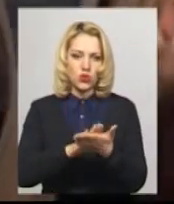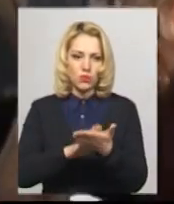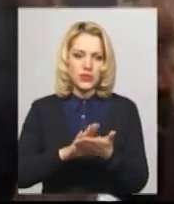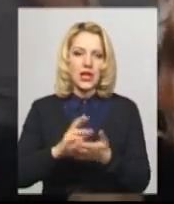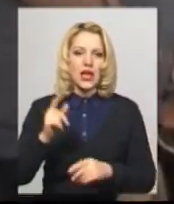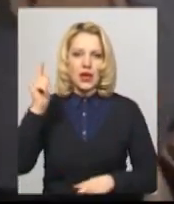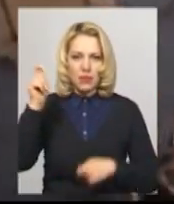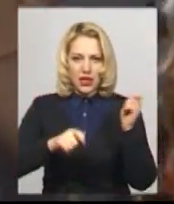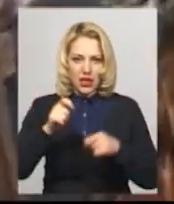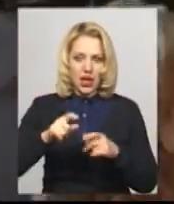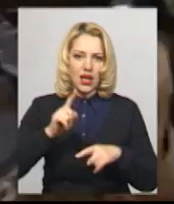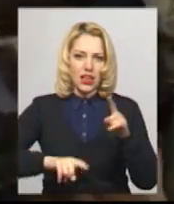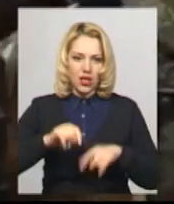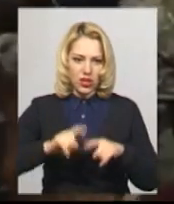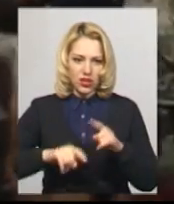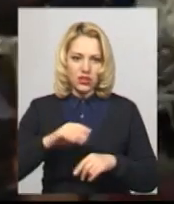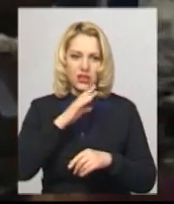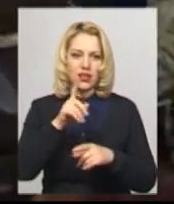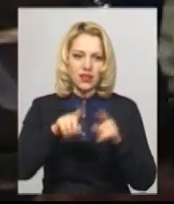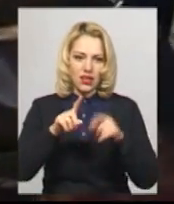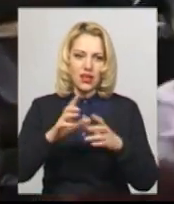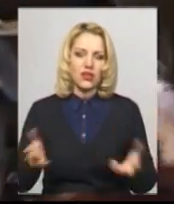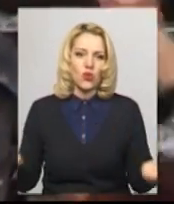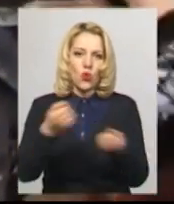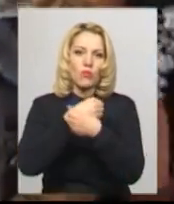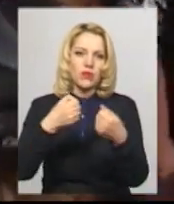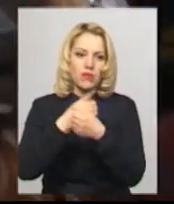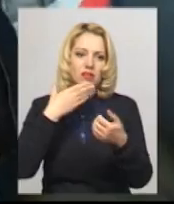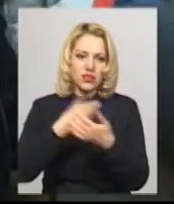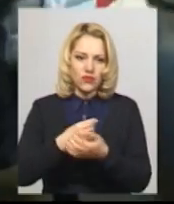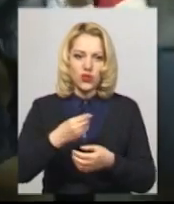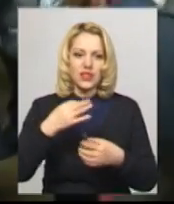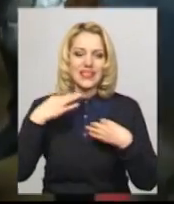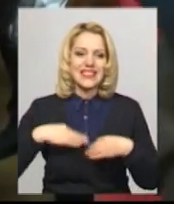рідні, тож декому вдається ненадовго обійняти своїх синів та чоловіків.